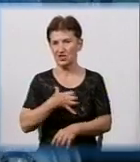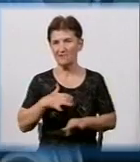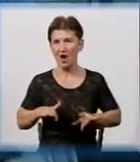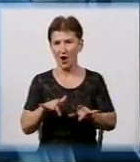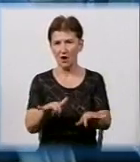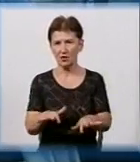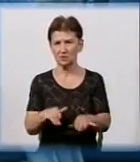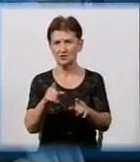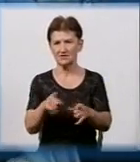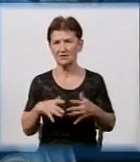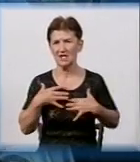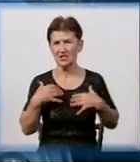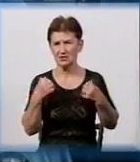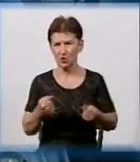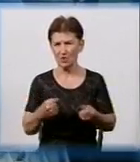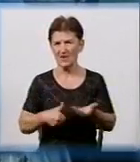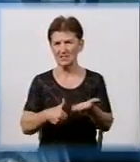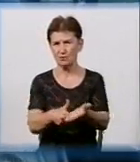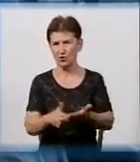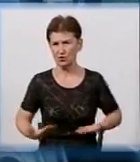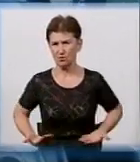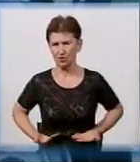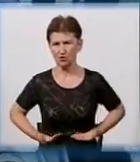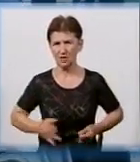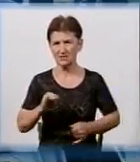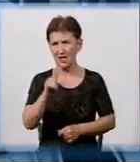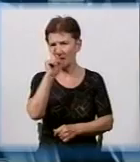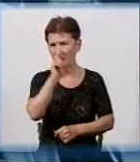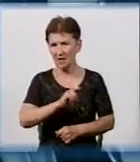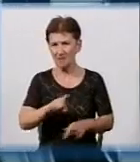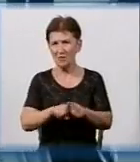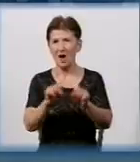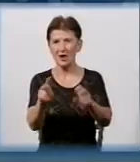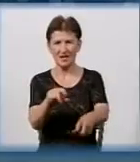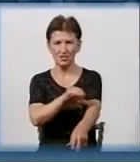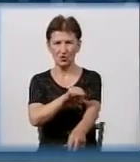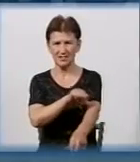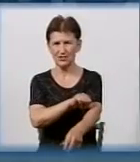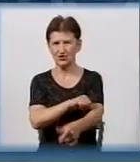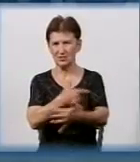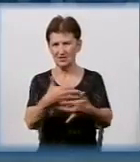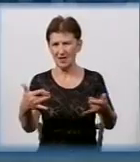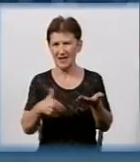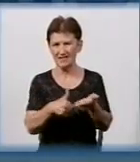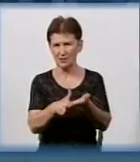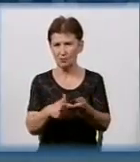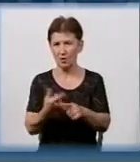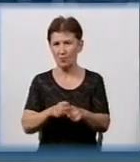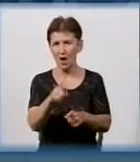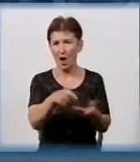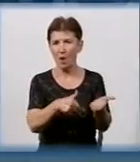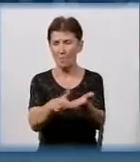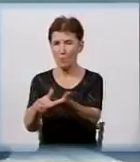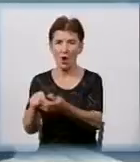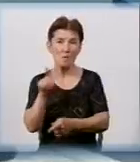здоровий спосіб життя, на боротьбу з негативними яжами, такі як наркотичні засоби. Вона допомагає молоді робити